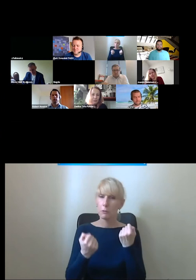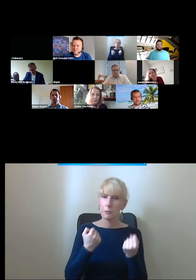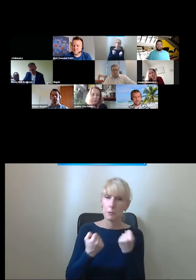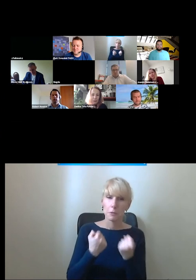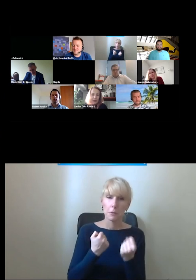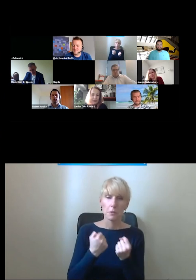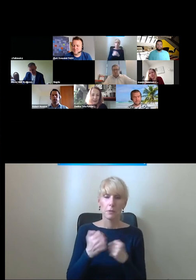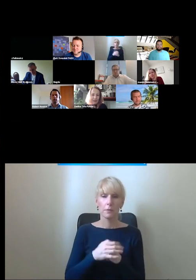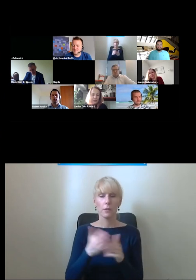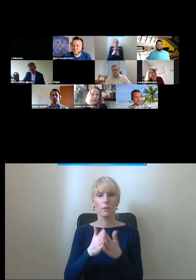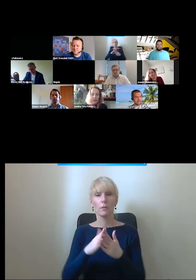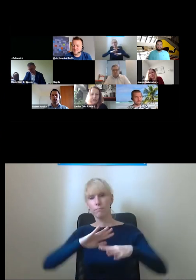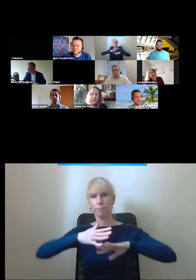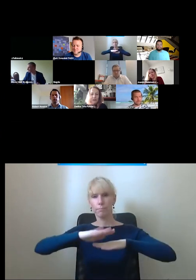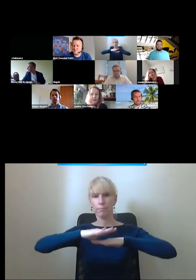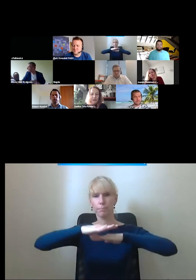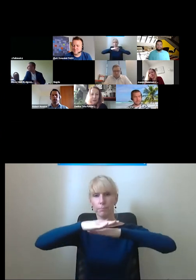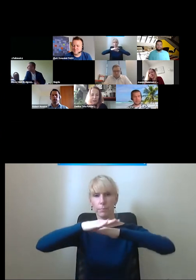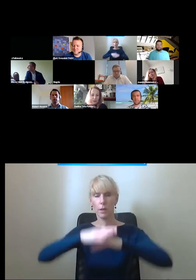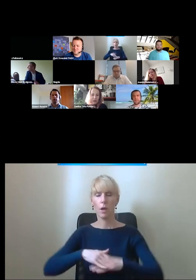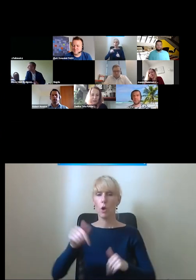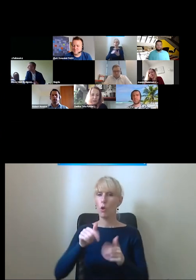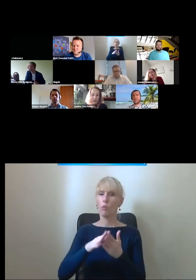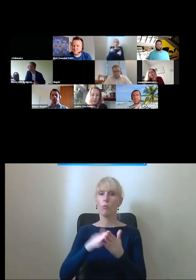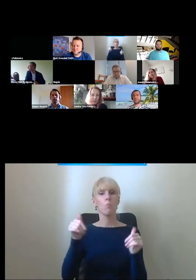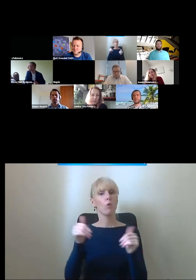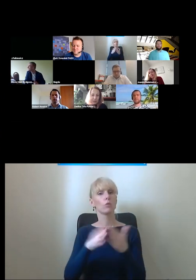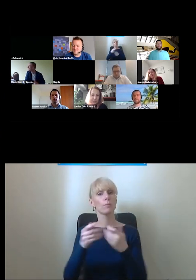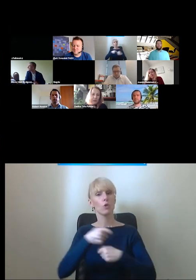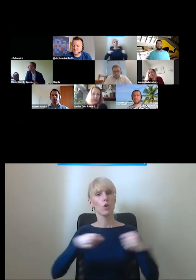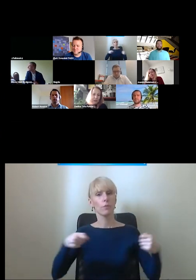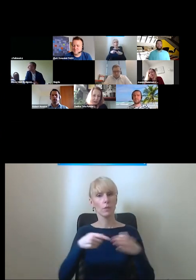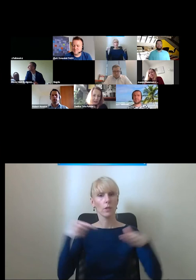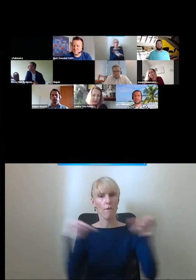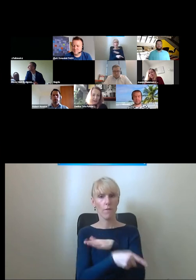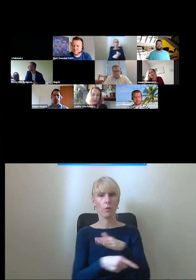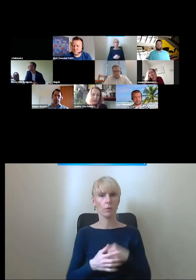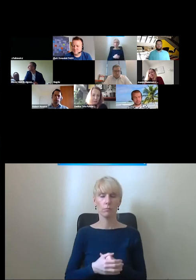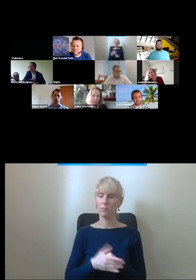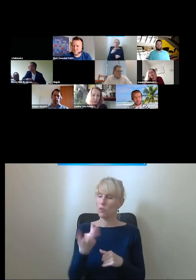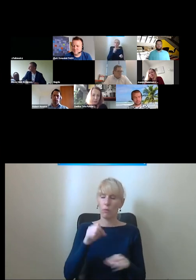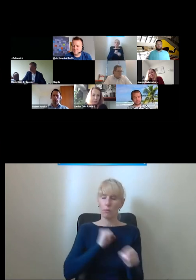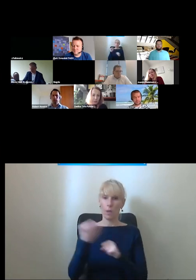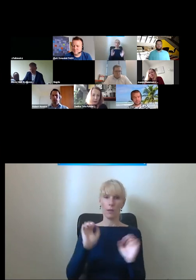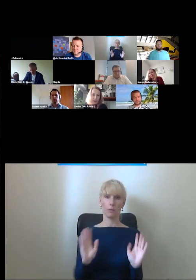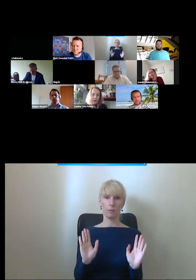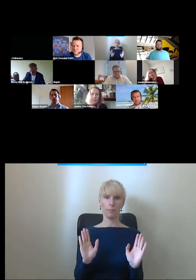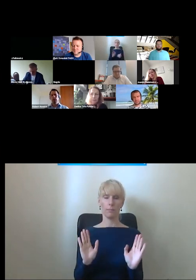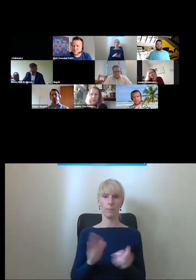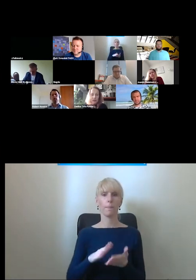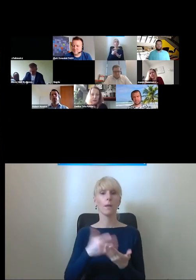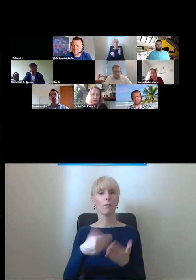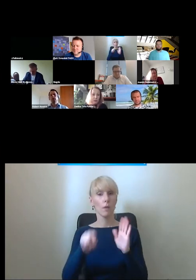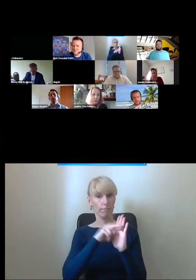posadzce nawierzchni że on faktycznie jest rozwiązaniem ewakuacyjnym nie jest tak samo jak według przepisów prawa